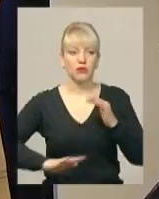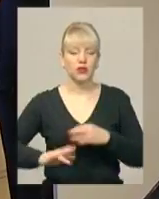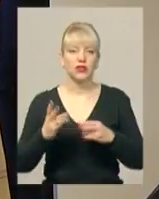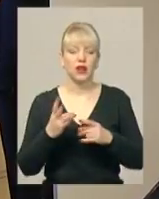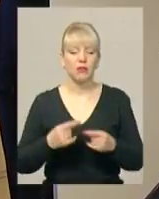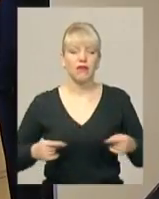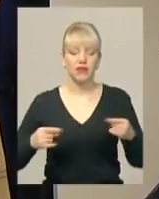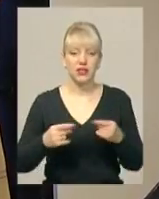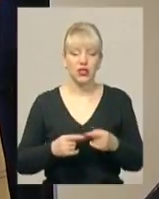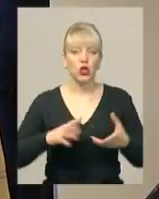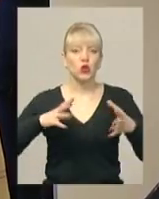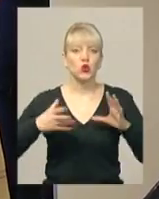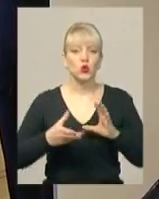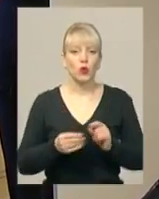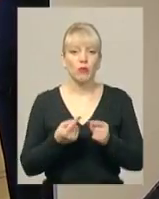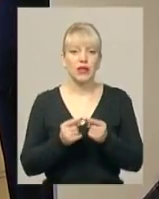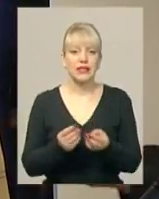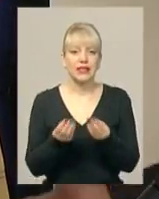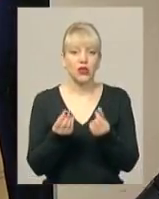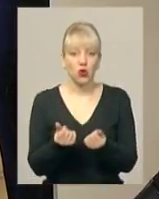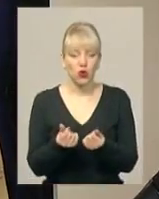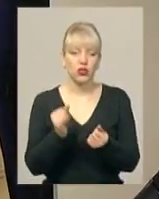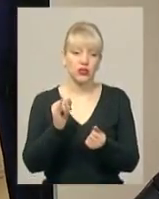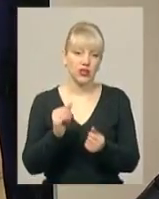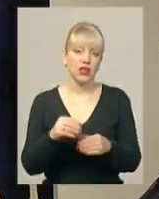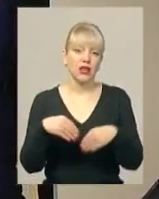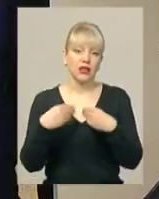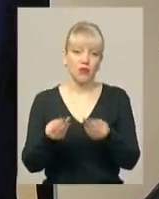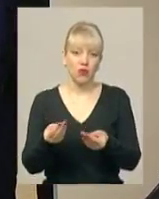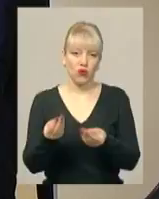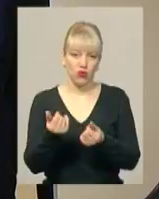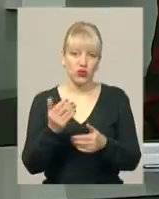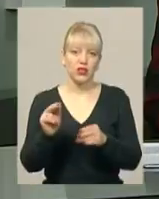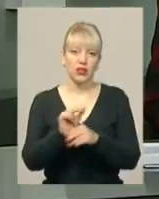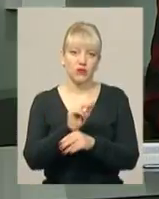сума коштів, чи ми можемо, і кому ми надамо ці суми коштів, і зробимо, проведемо ремонт.